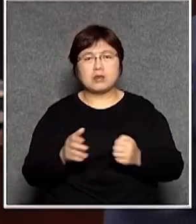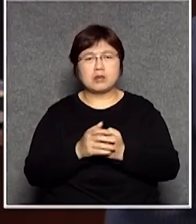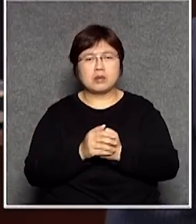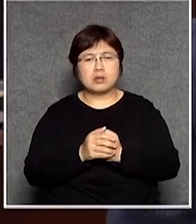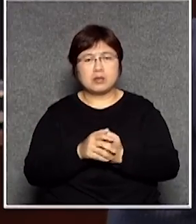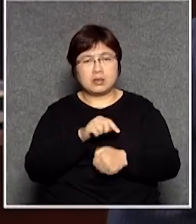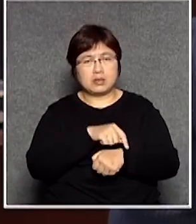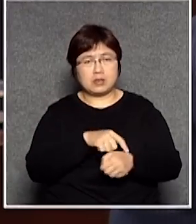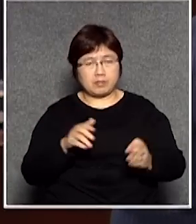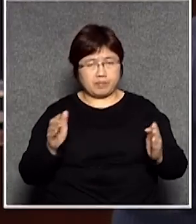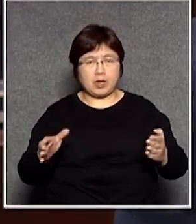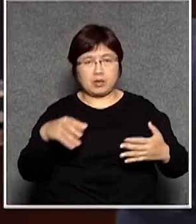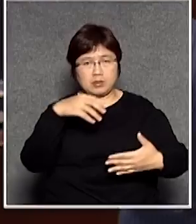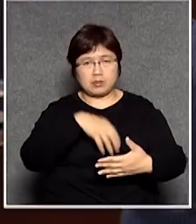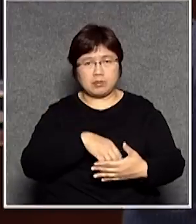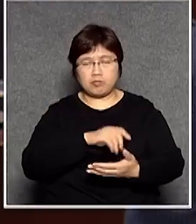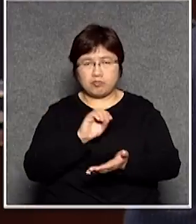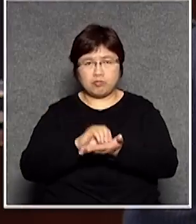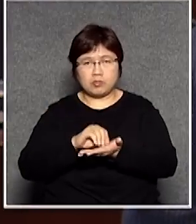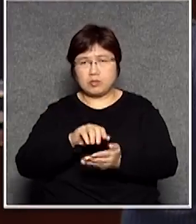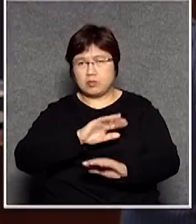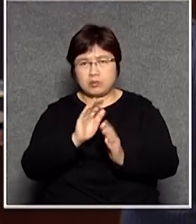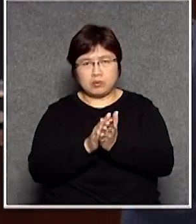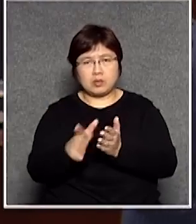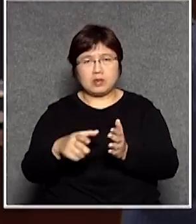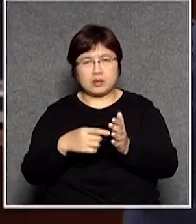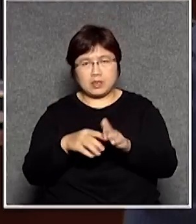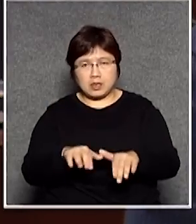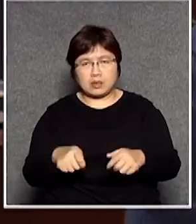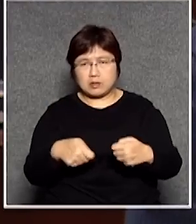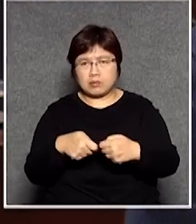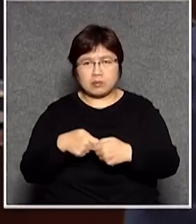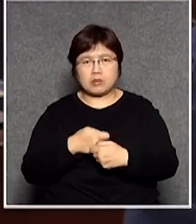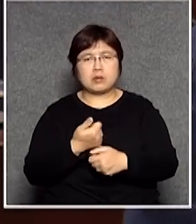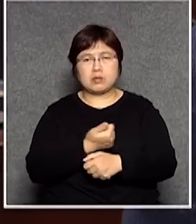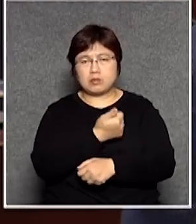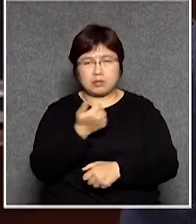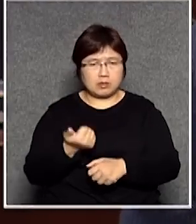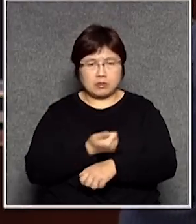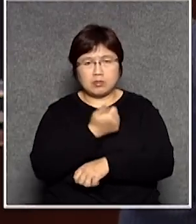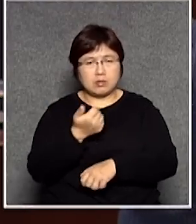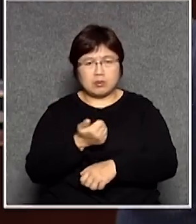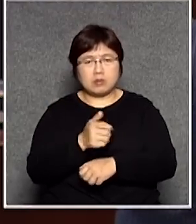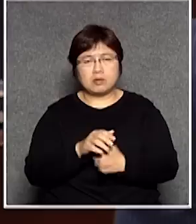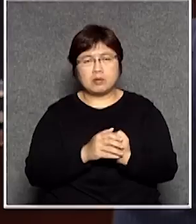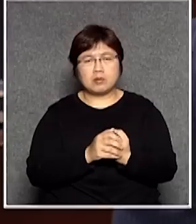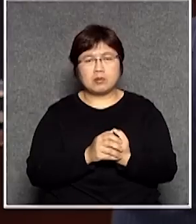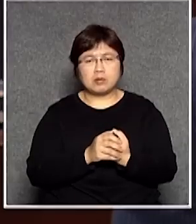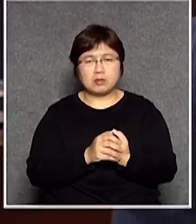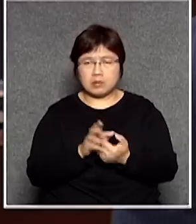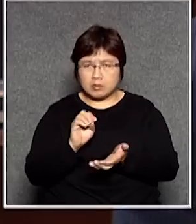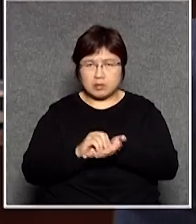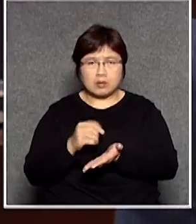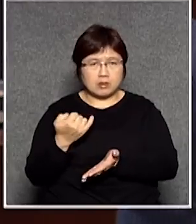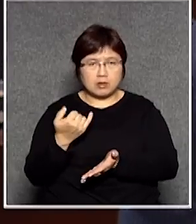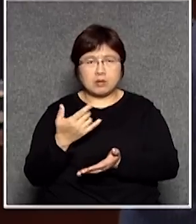有限的時間裏面是確保到所有的電子系統都是可以完全妥善這樣裝設得